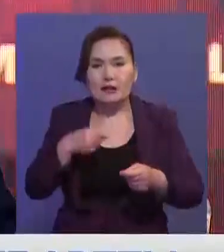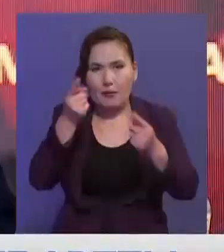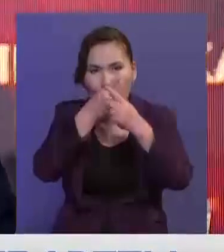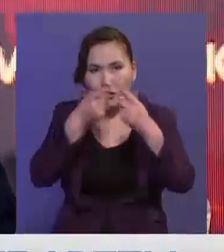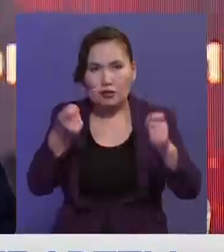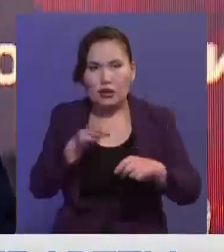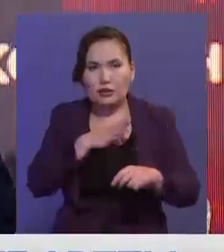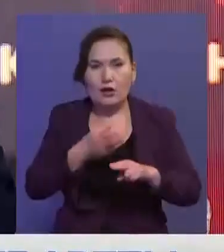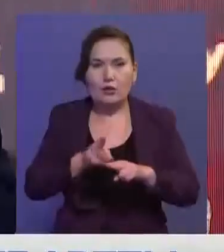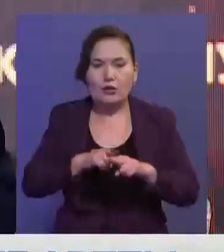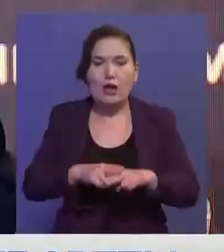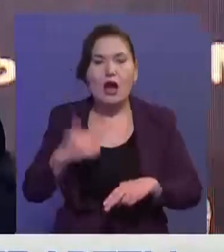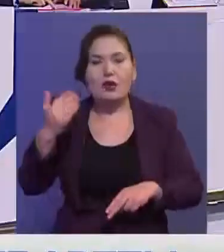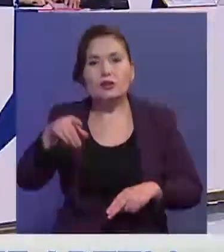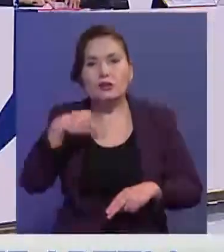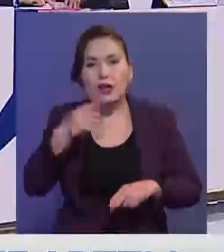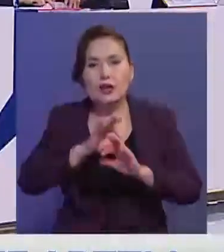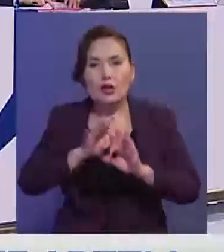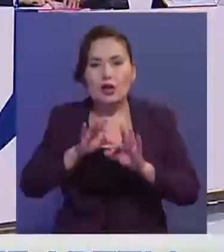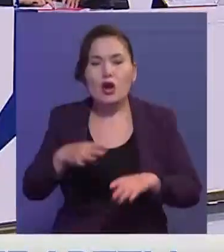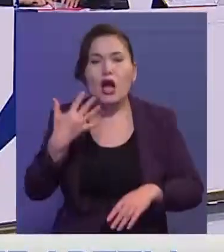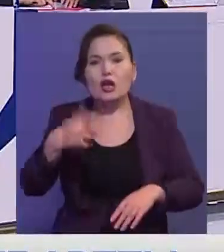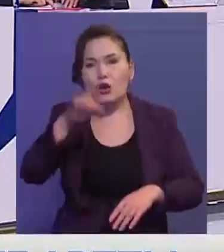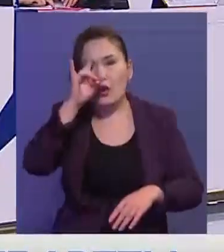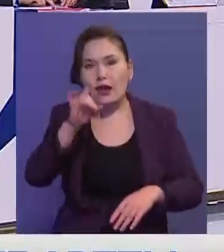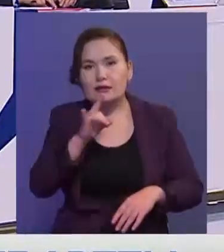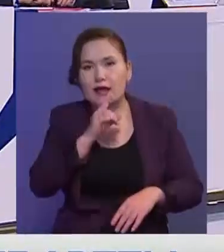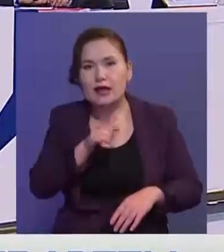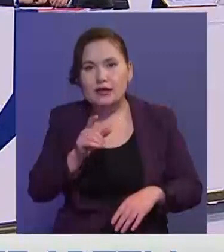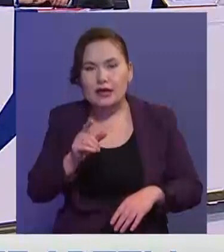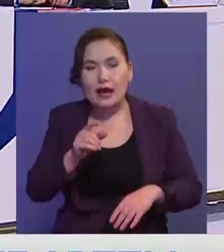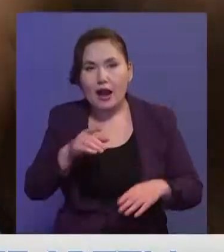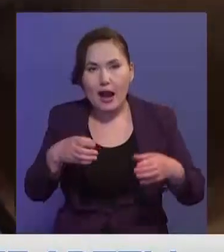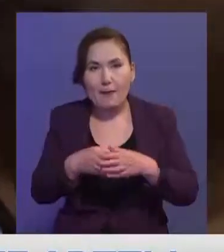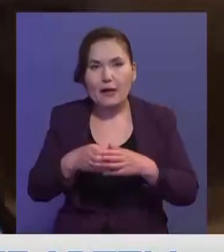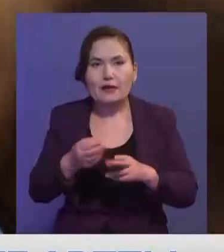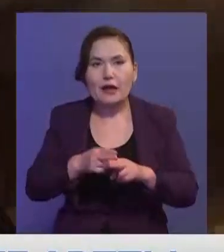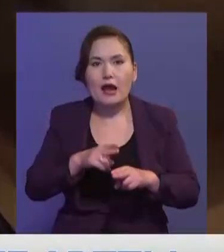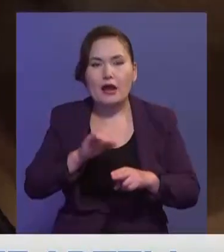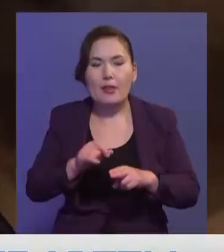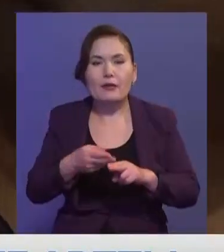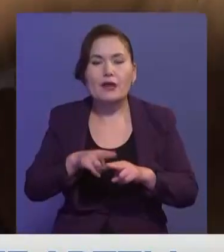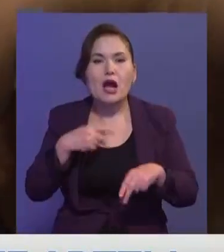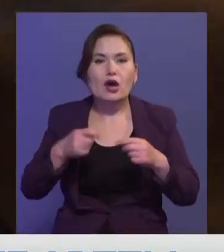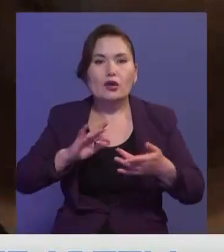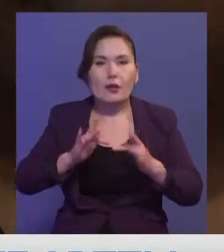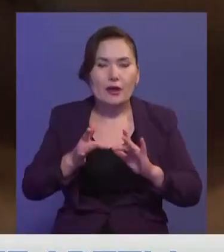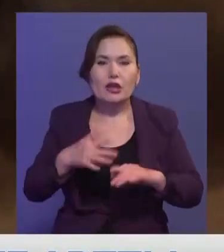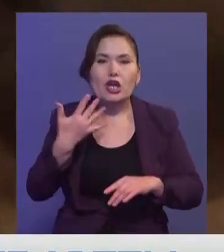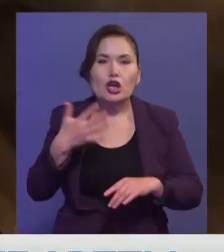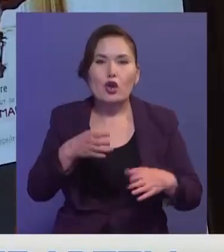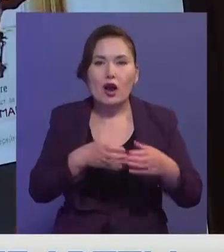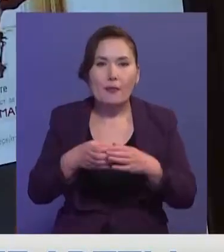министері Бақты Султаныф айтты. Оның сөзінші елі қазақстандық компания Али Баба Аланына шыққан көрінеді. Тағы елі